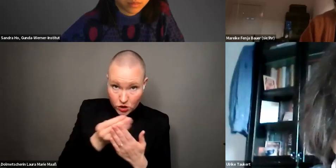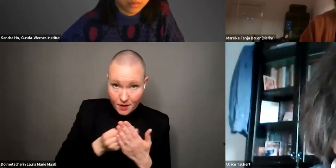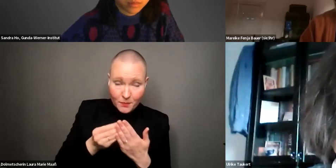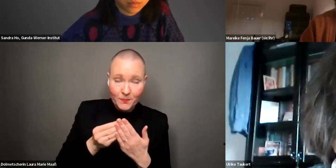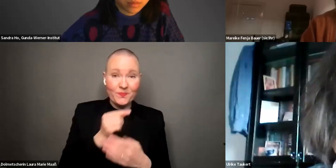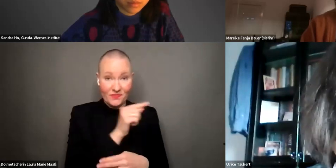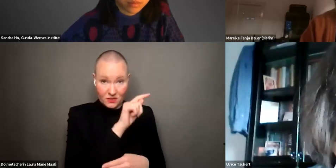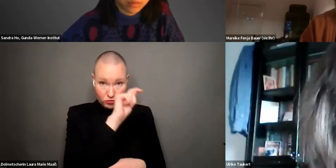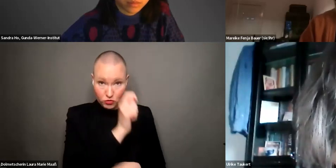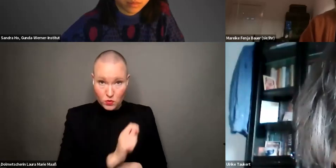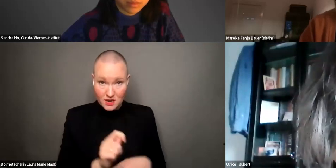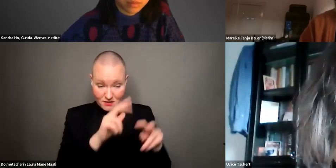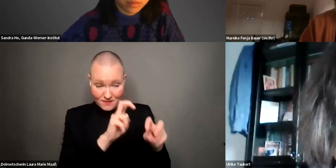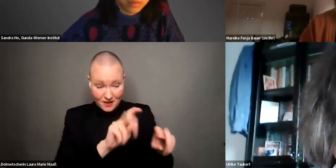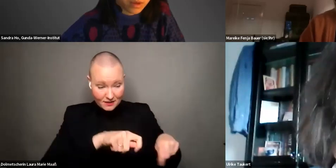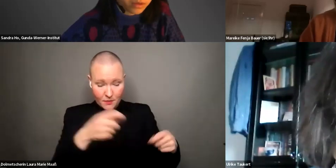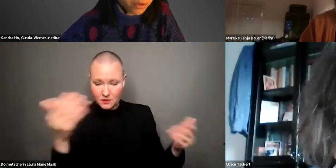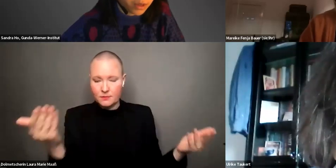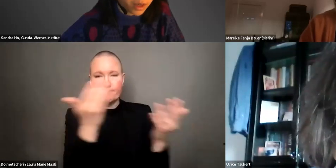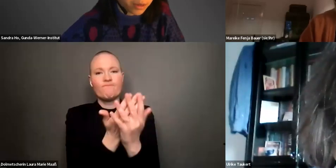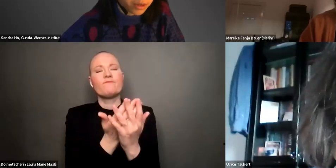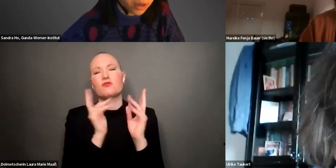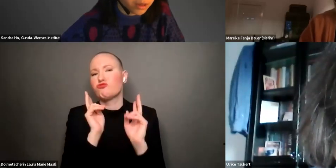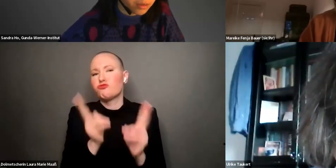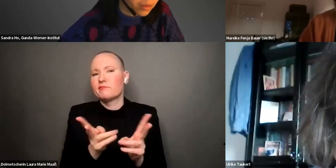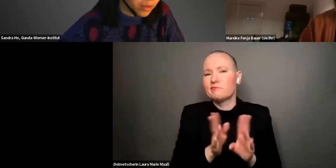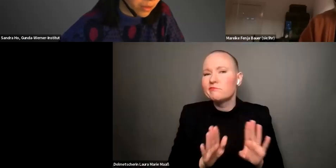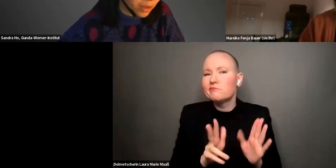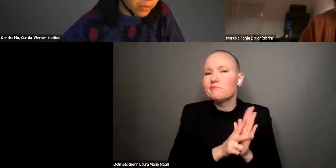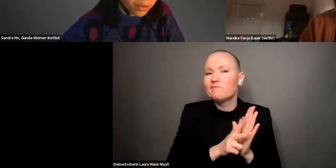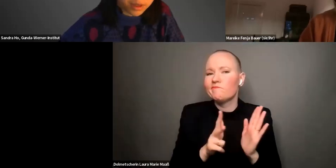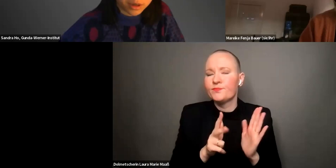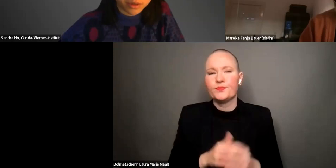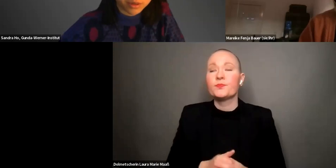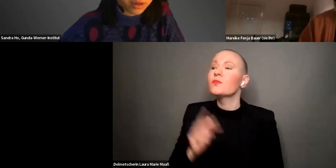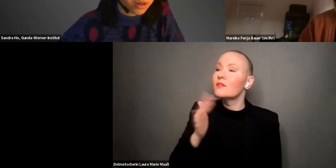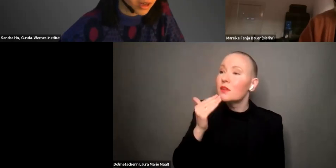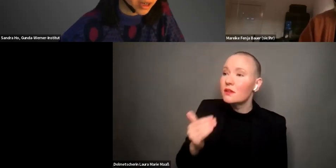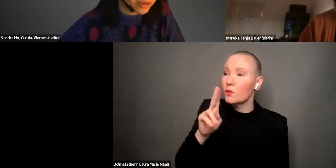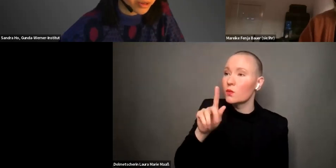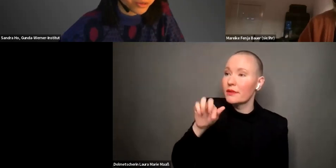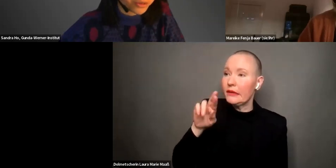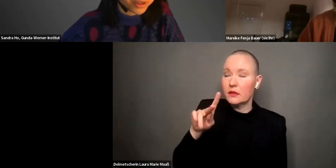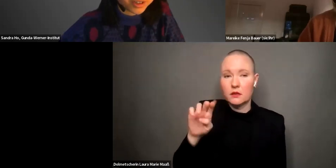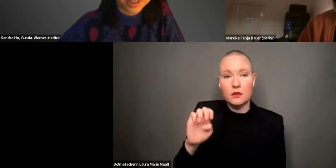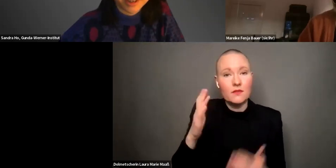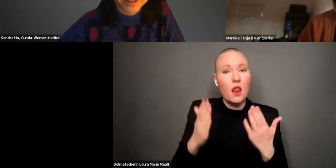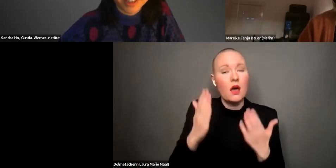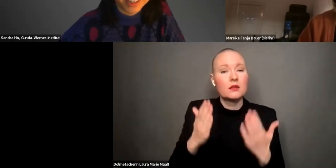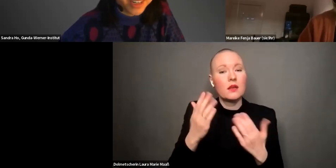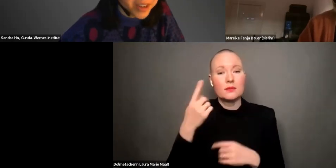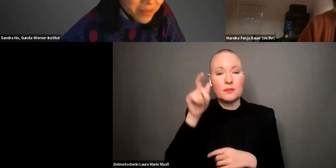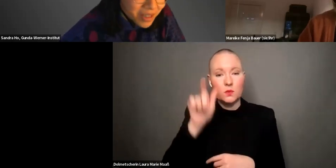bestätigt das war es danke vielen dank ulrike vielleicht findet ja irgend eine person von den